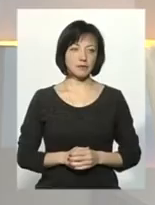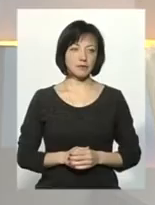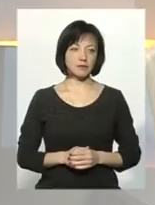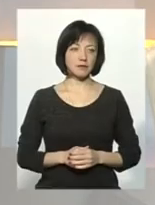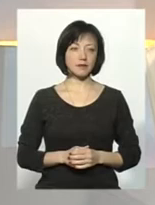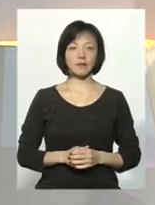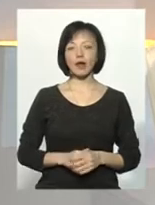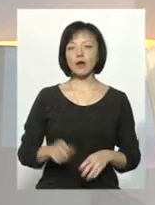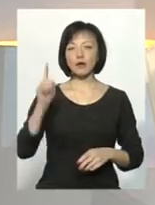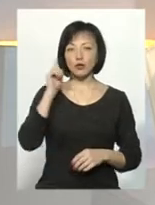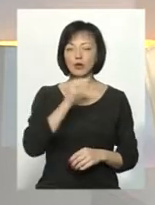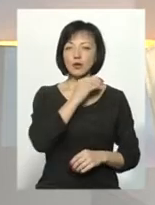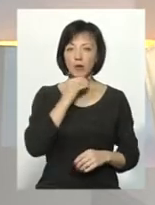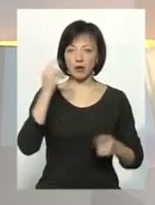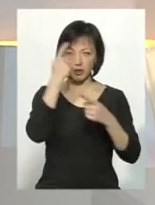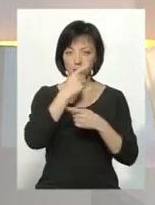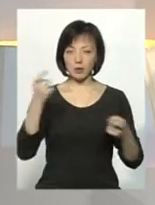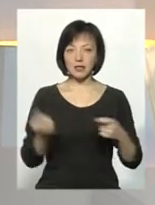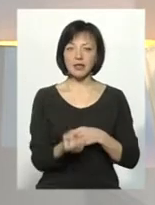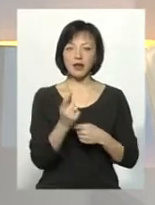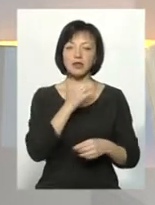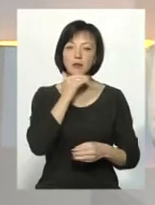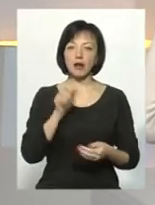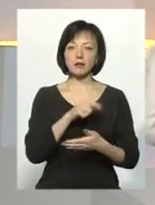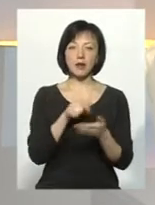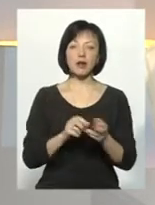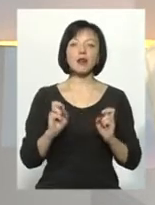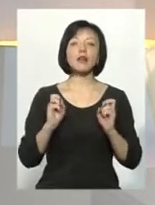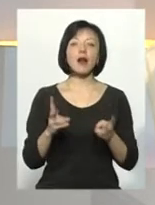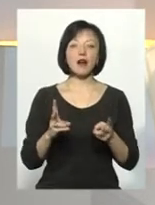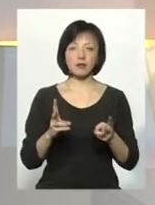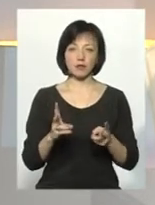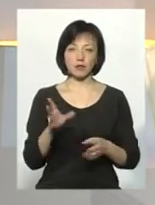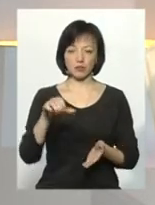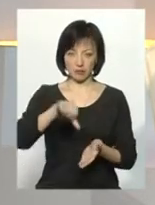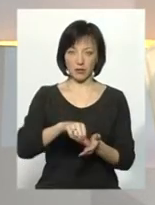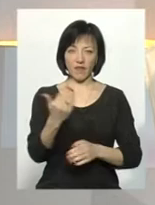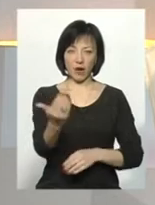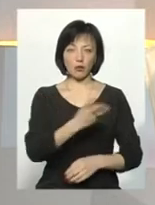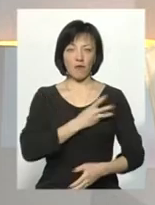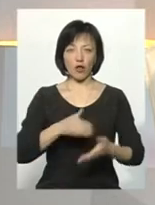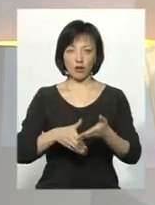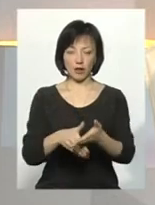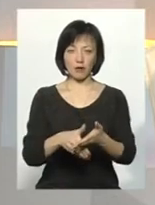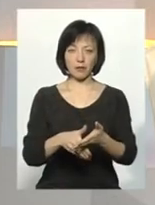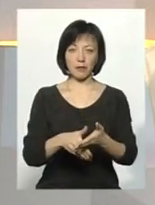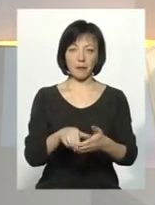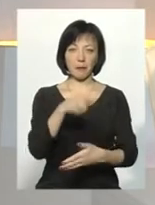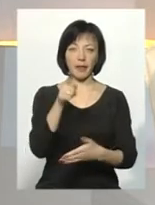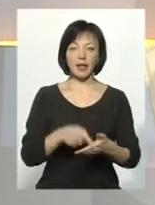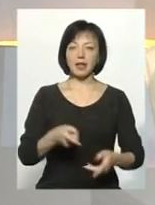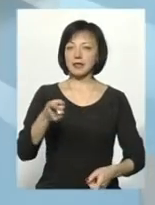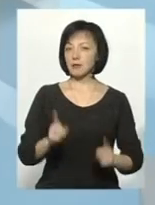Почули багато інформації і відразу з'являється багато питань. Як стати вашим волонтером? Ну, насправді це